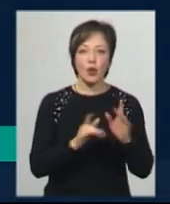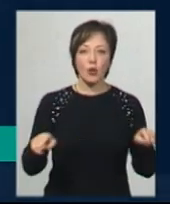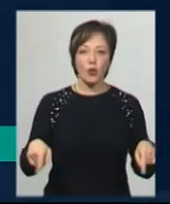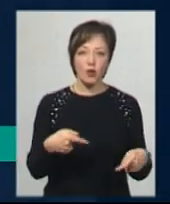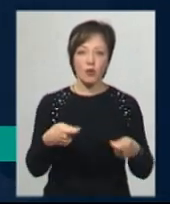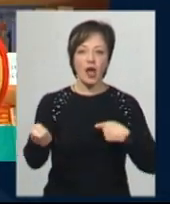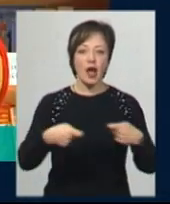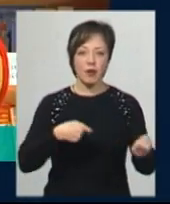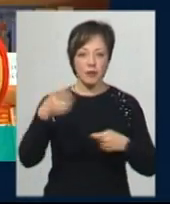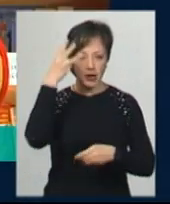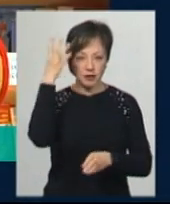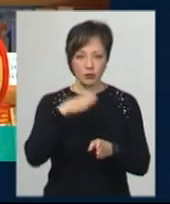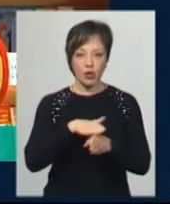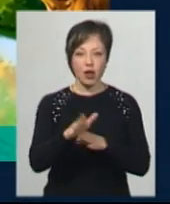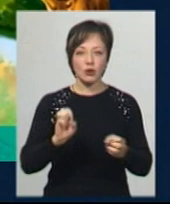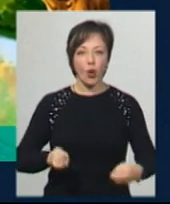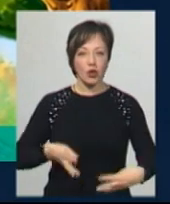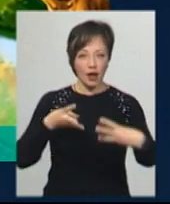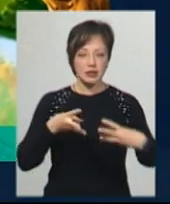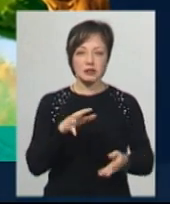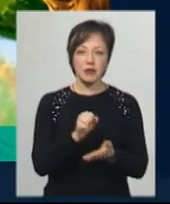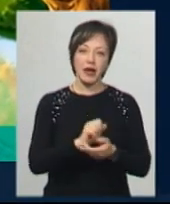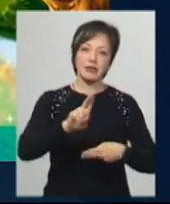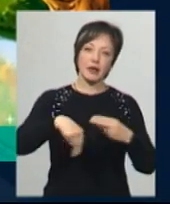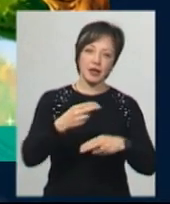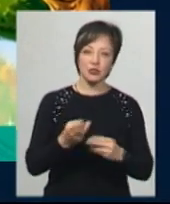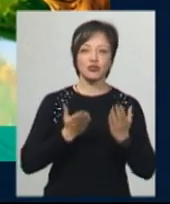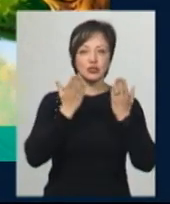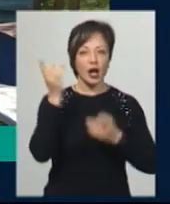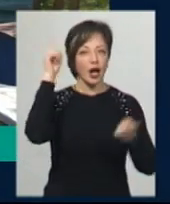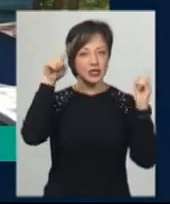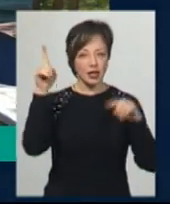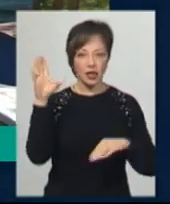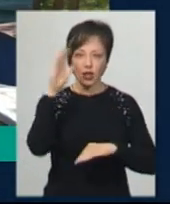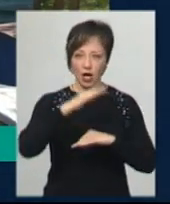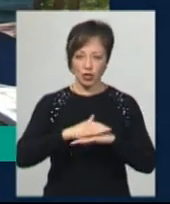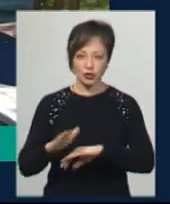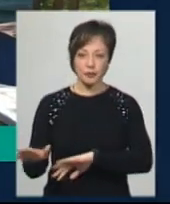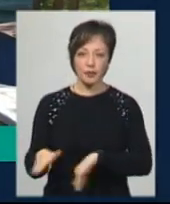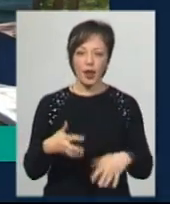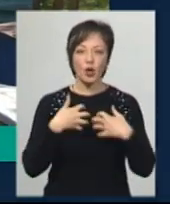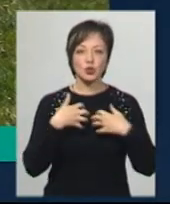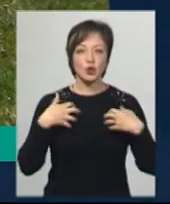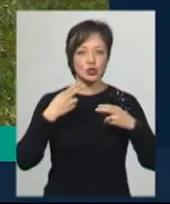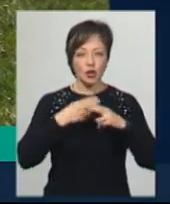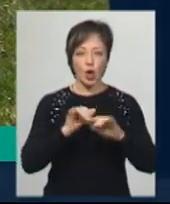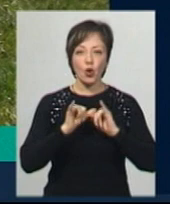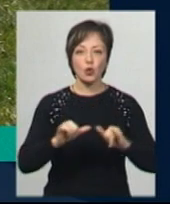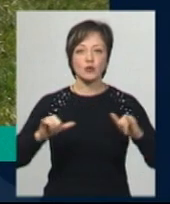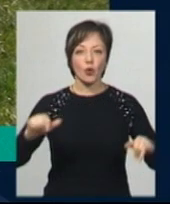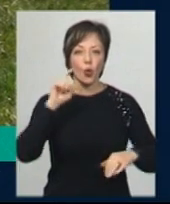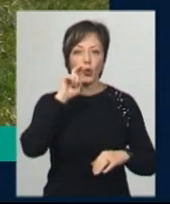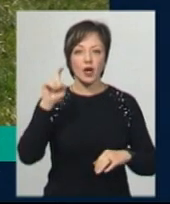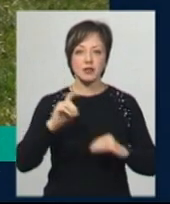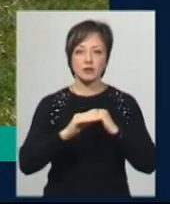цьогоріч у Хмельницькому відбувається онлайн, займаються гімнастикою та читають казки на ніч. Зооінженер Дмитро Яцишин розводить українську